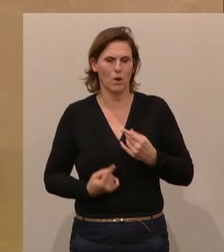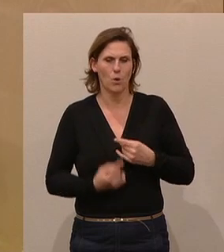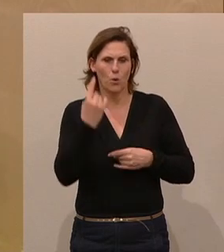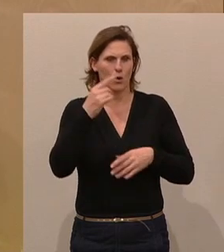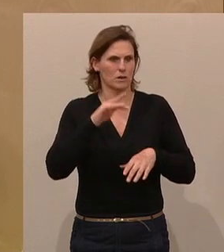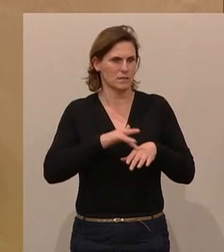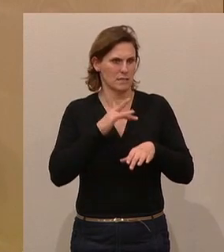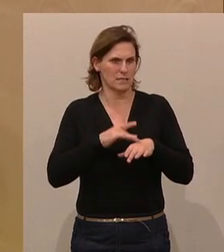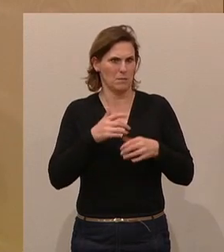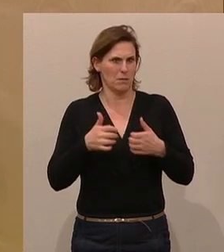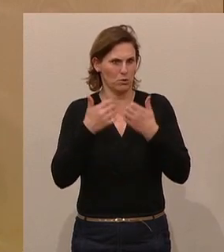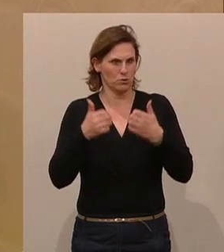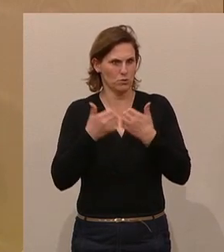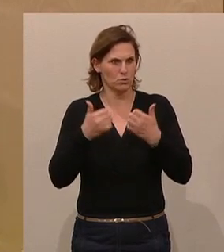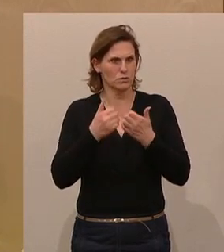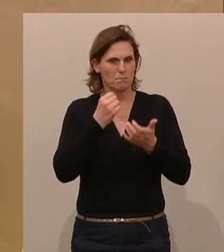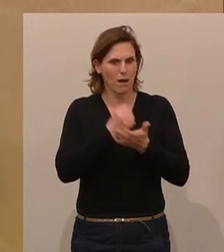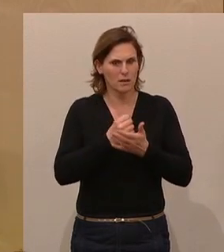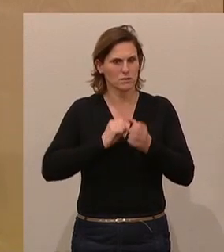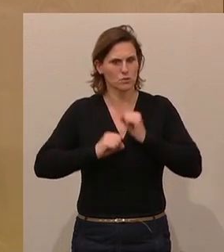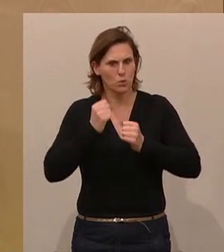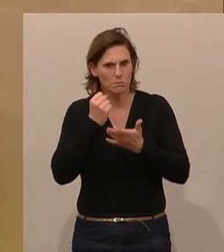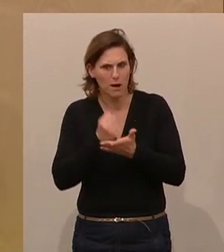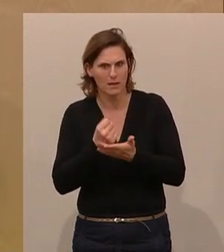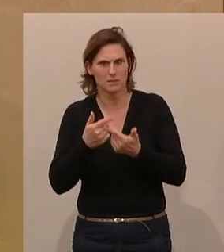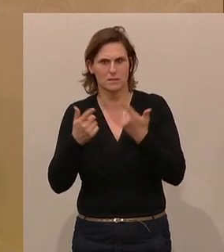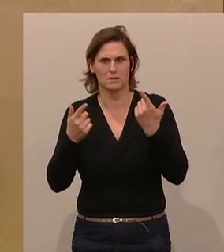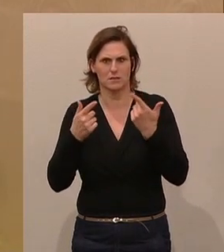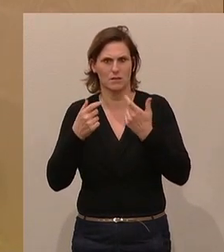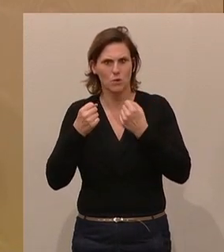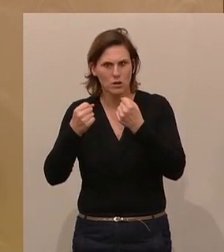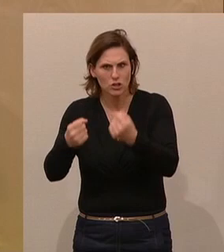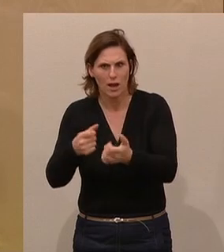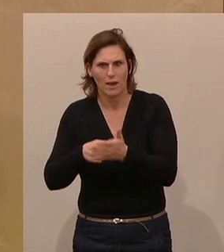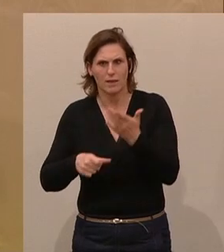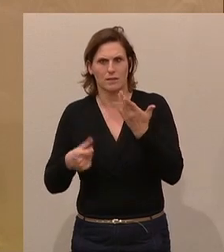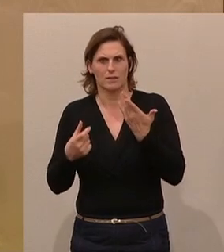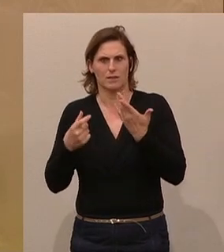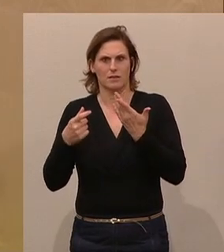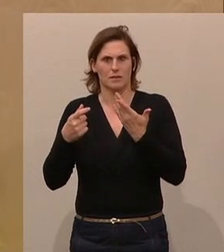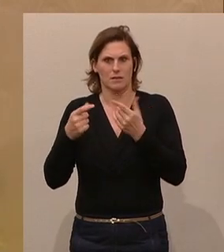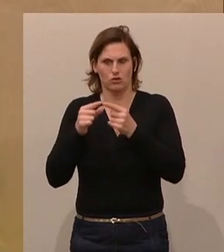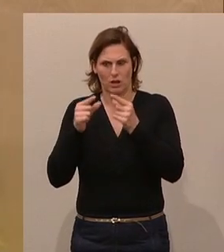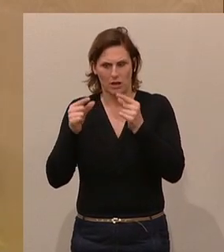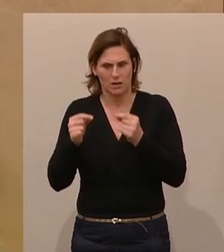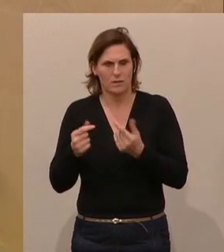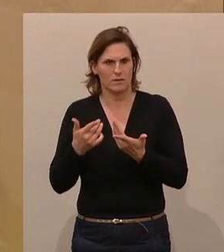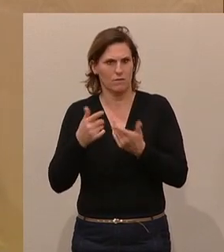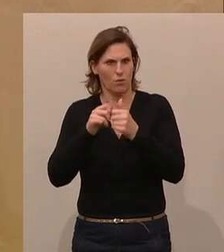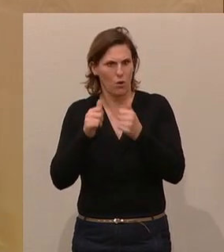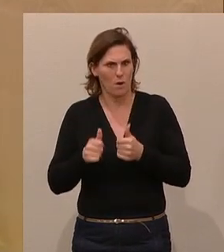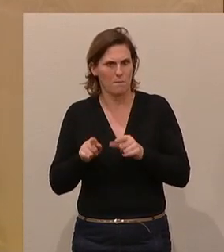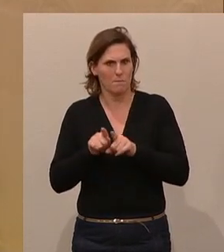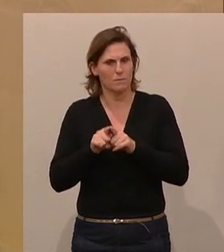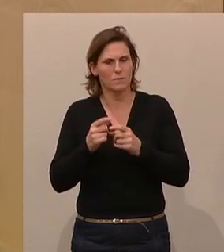höchst sensible Produkte, eben Pässe, Notpässe, Führerscheine in Checkkartenform und so weiter. Also